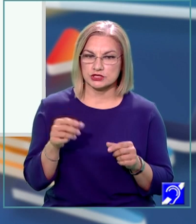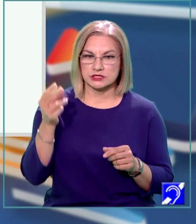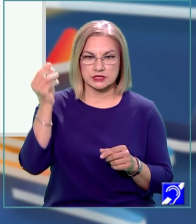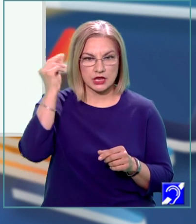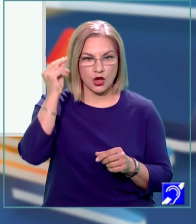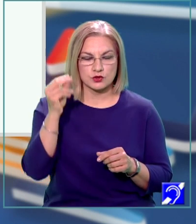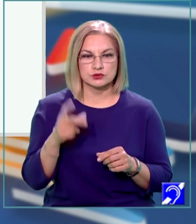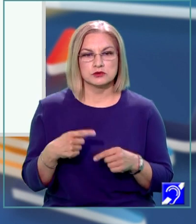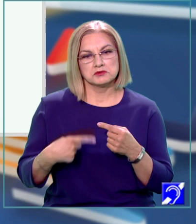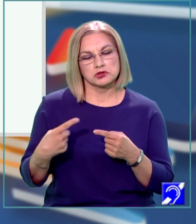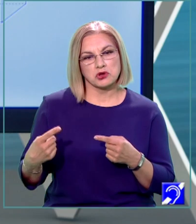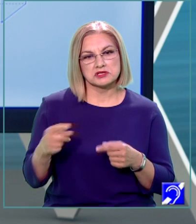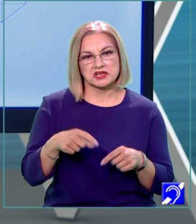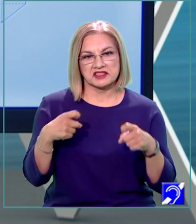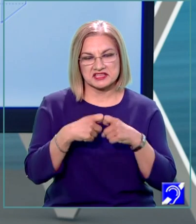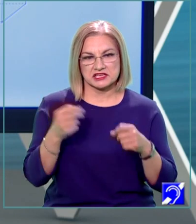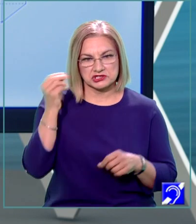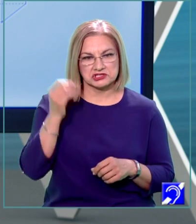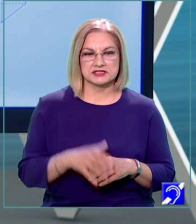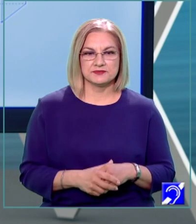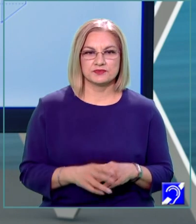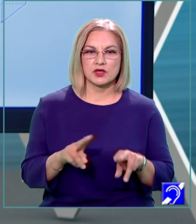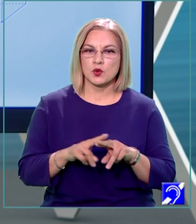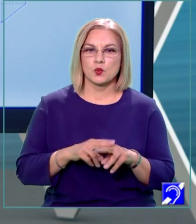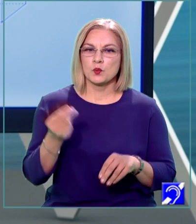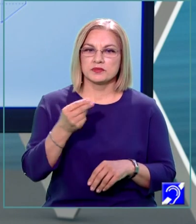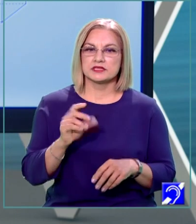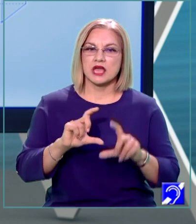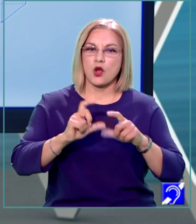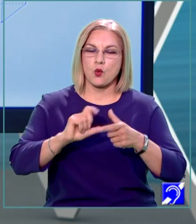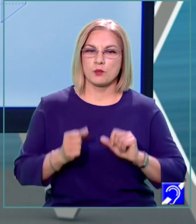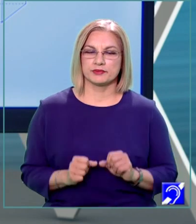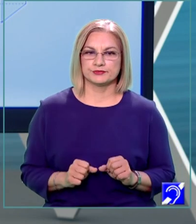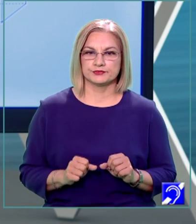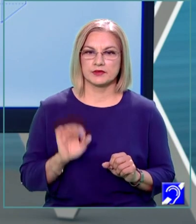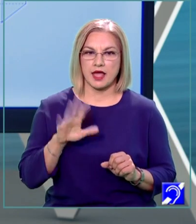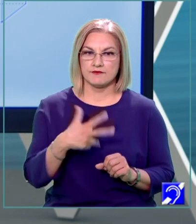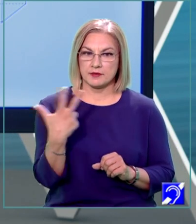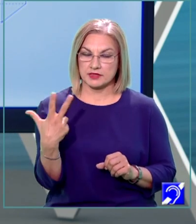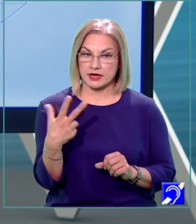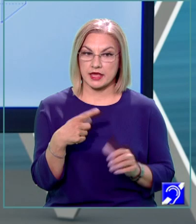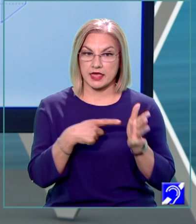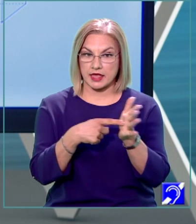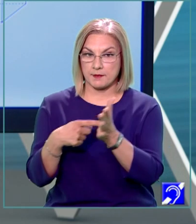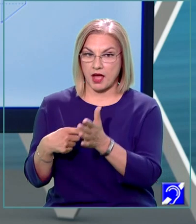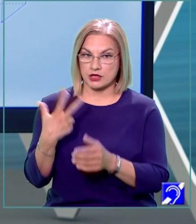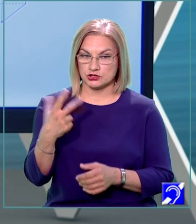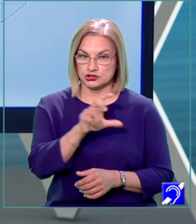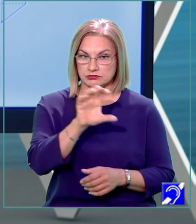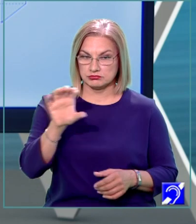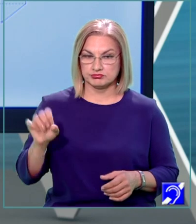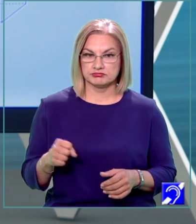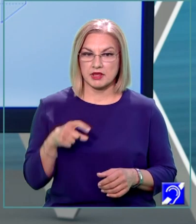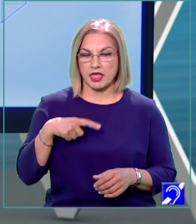într-o serie de exerciții. Cum desenăm un cub? Avem trei imagini în care este descris